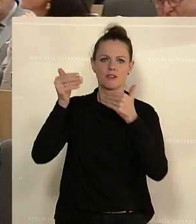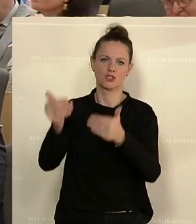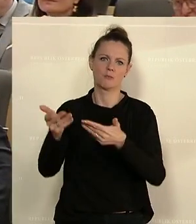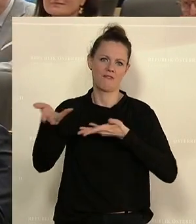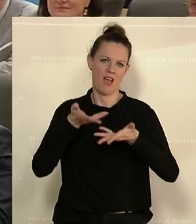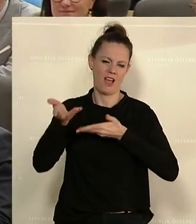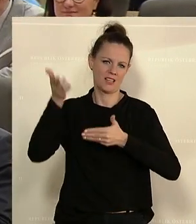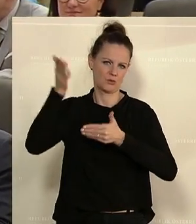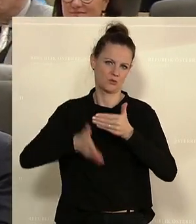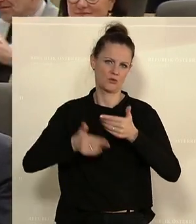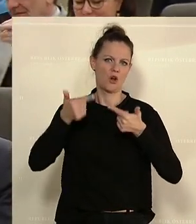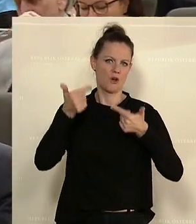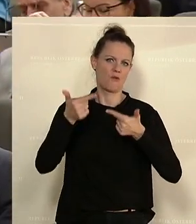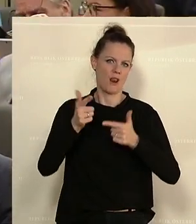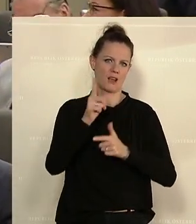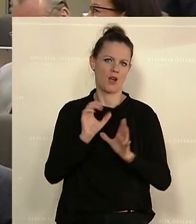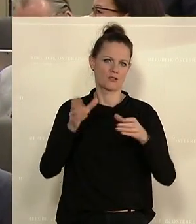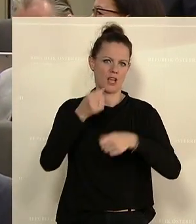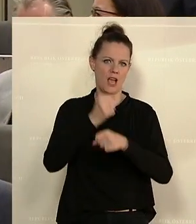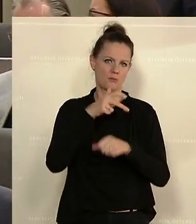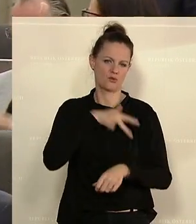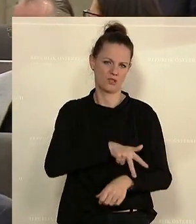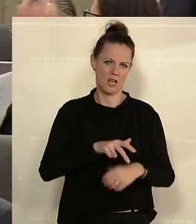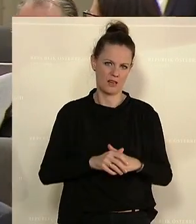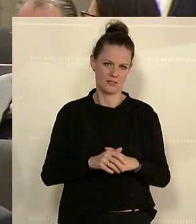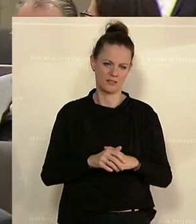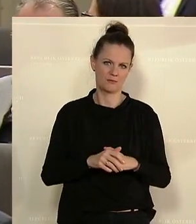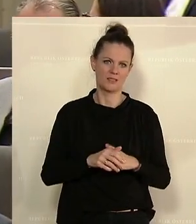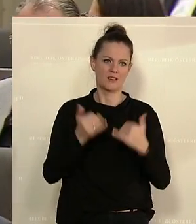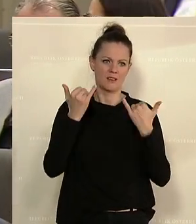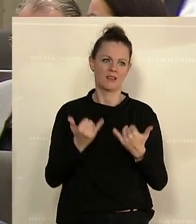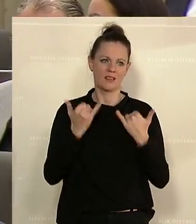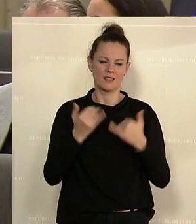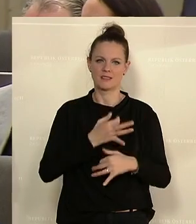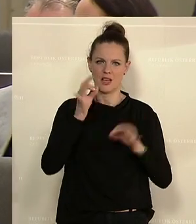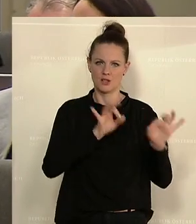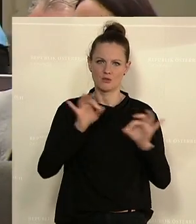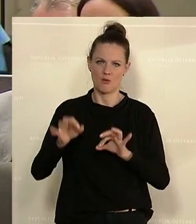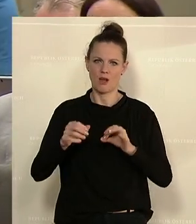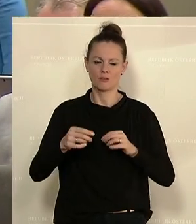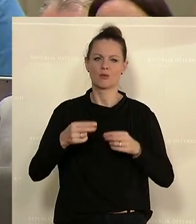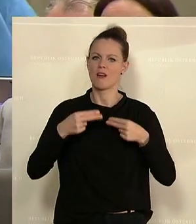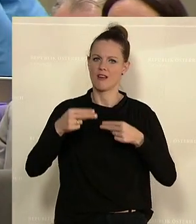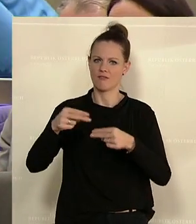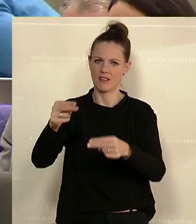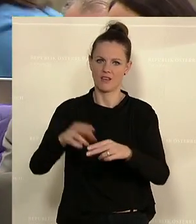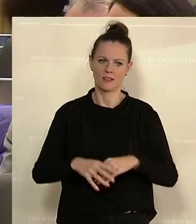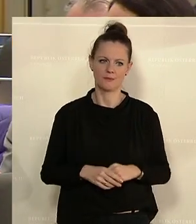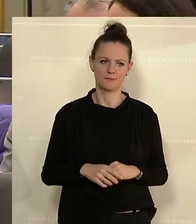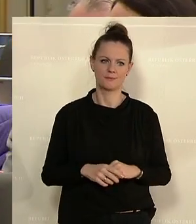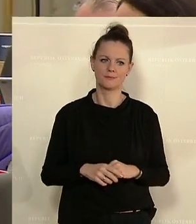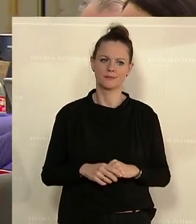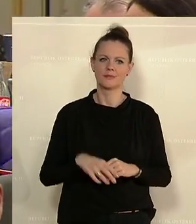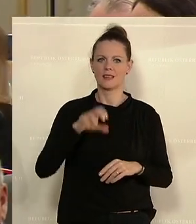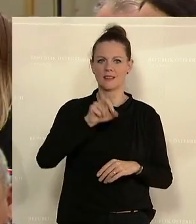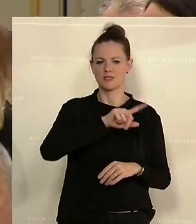Verhandlungen über die Vorlagen des Ausschusses für Arbeit und Soziales und fahre in der Erledigung der Tagesordnung fort. Wir gelangen nun zu den Punkten